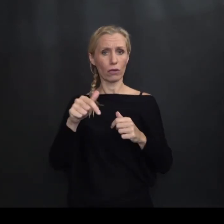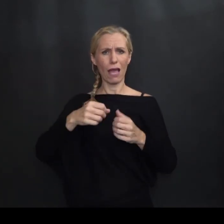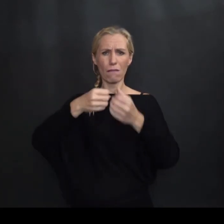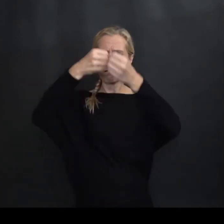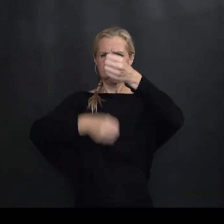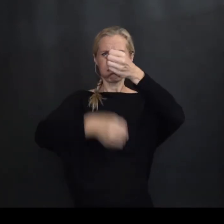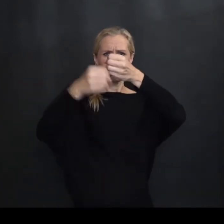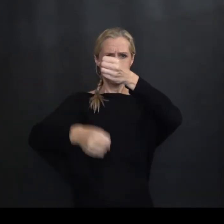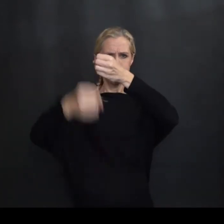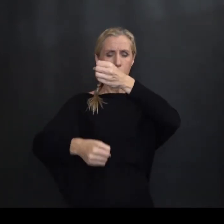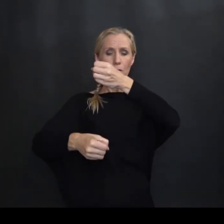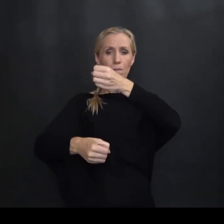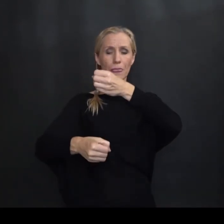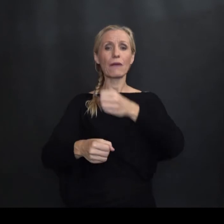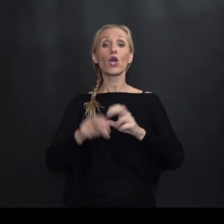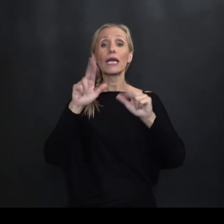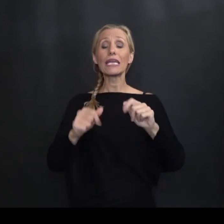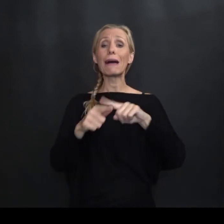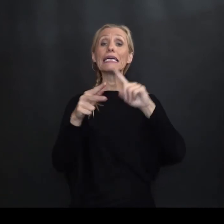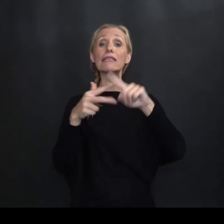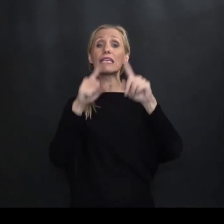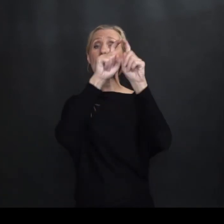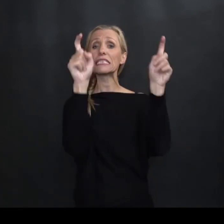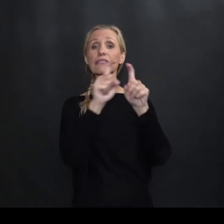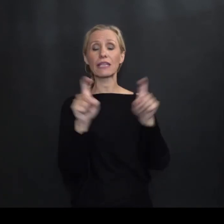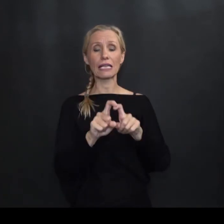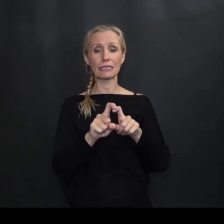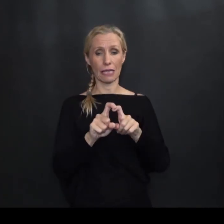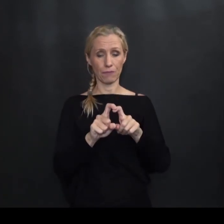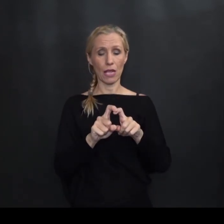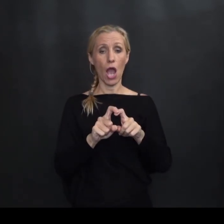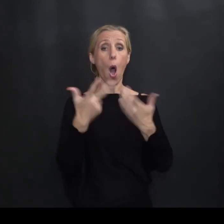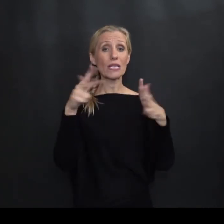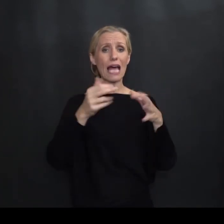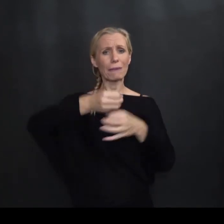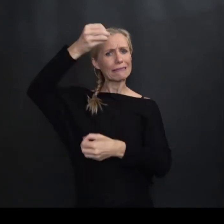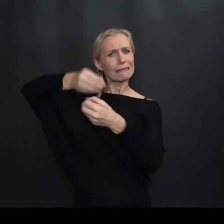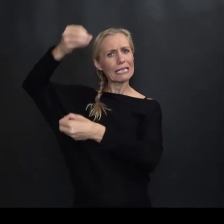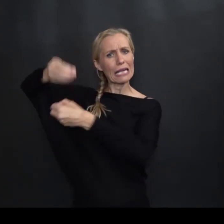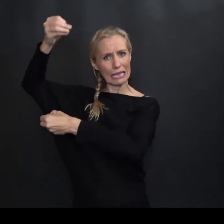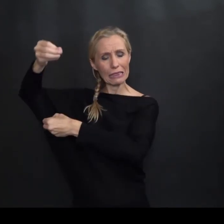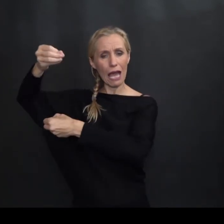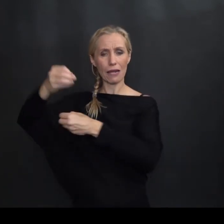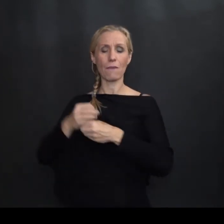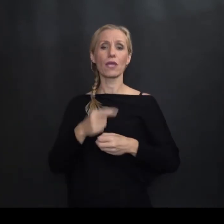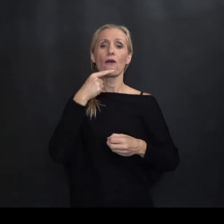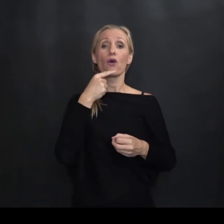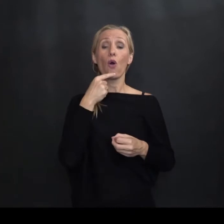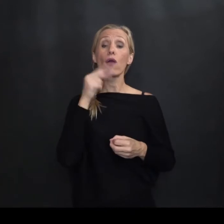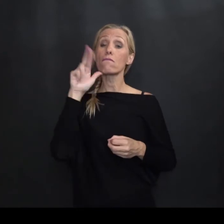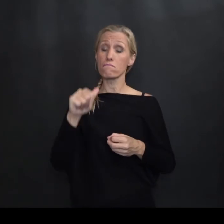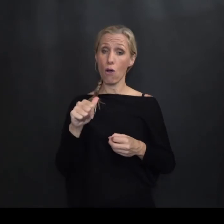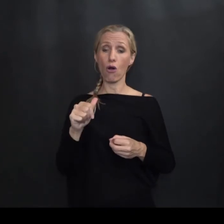Koji ima Takozvane Dvije zvijezde 18 cilindara Koji